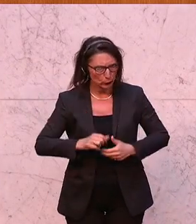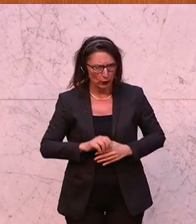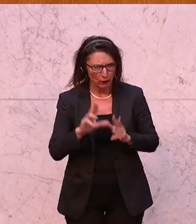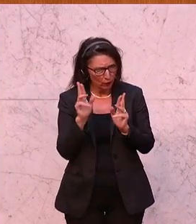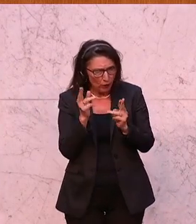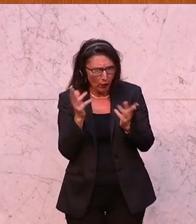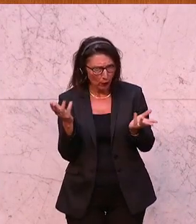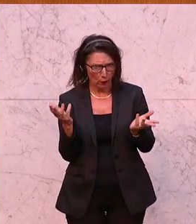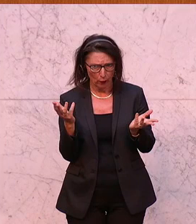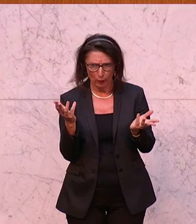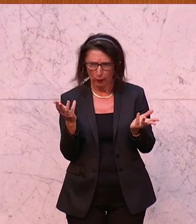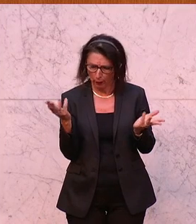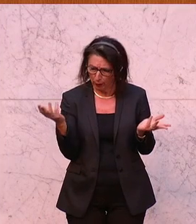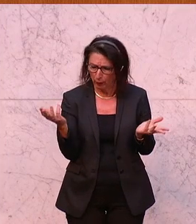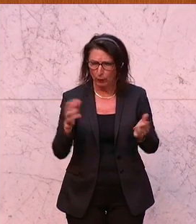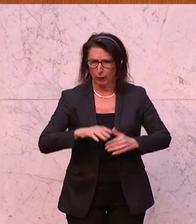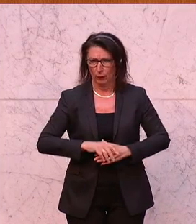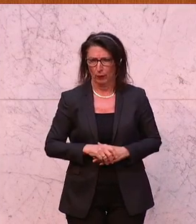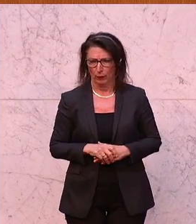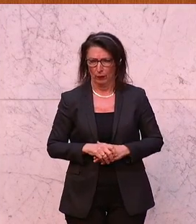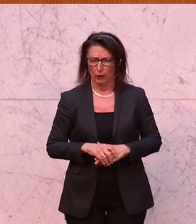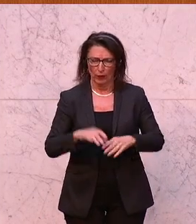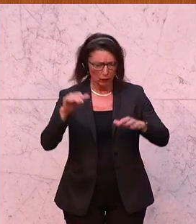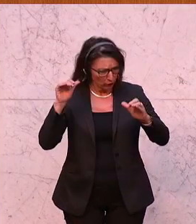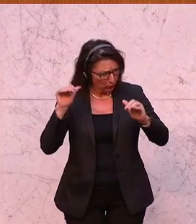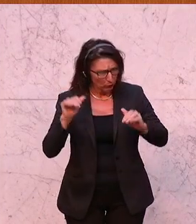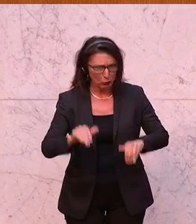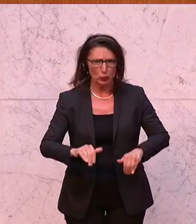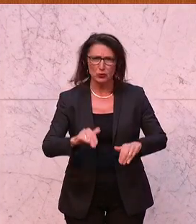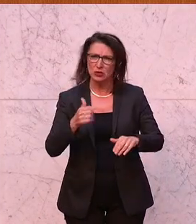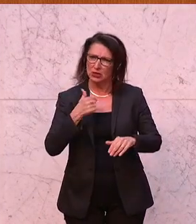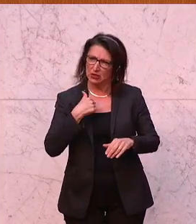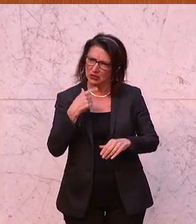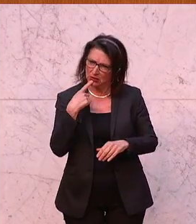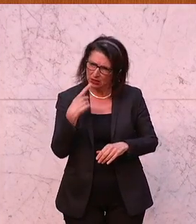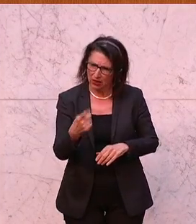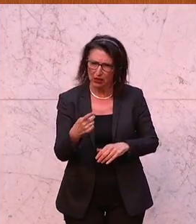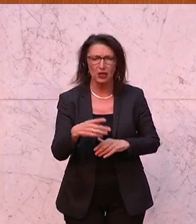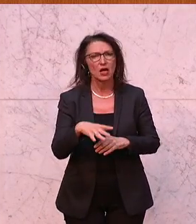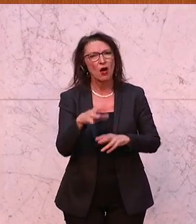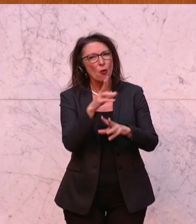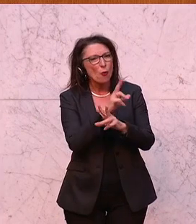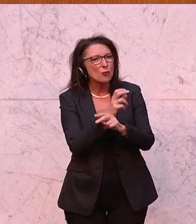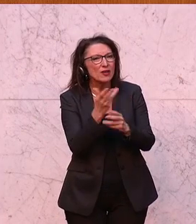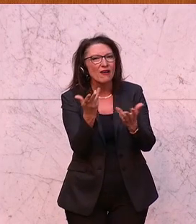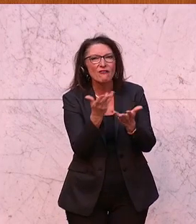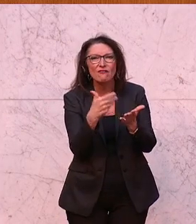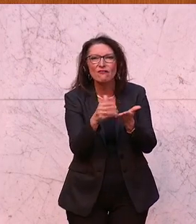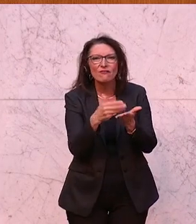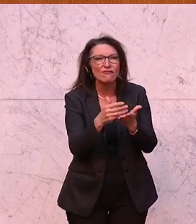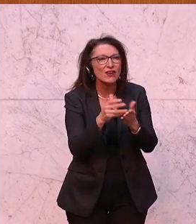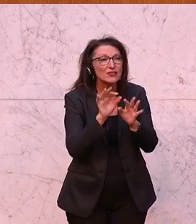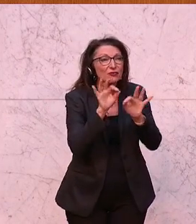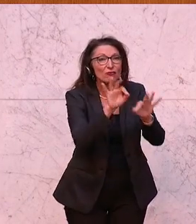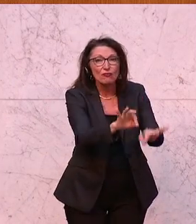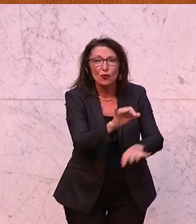ist zulässig, aber eben auch geboten, wirklich immer ausdrücklich von den Interessen Österreichs zu sprechen. Das ist nicht